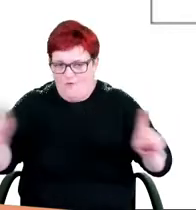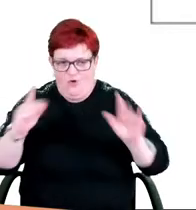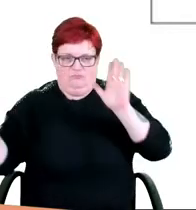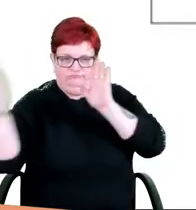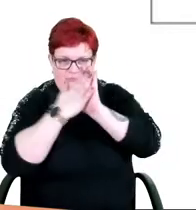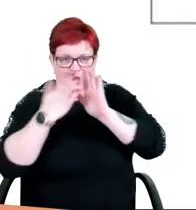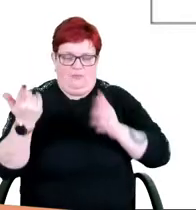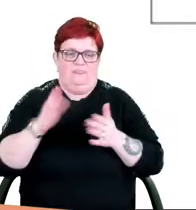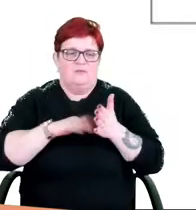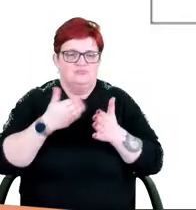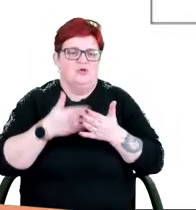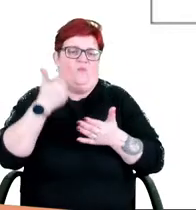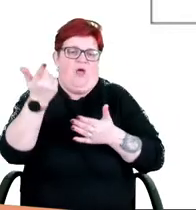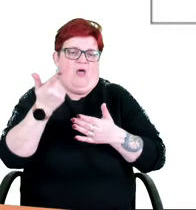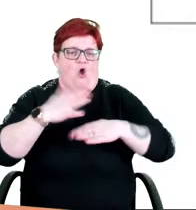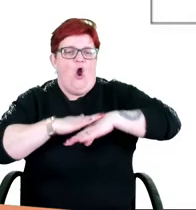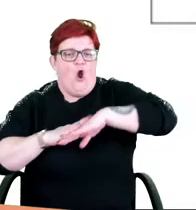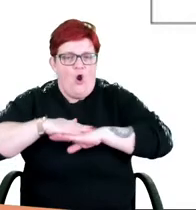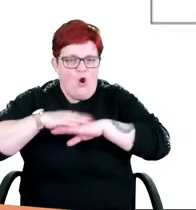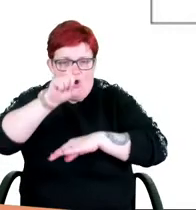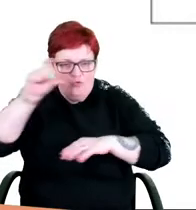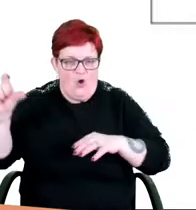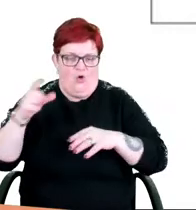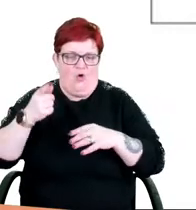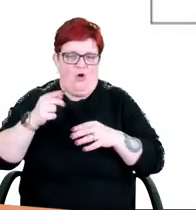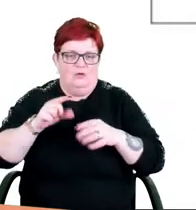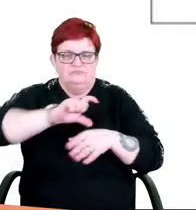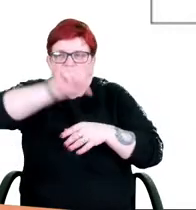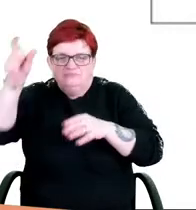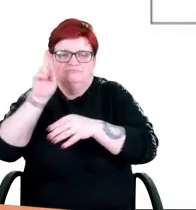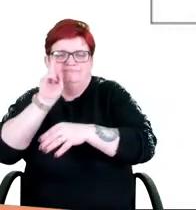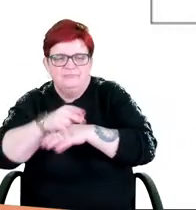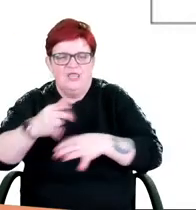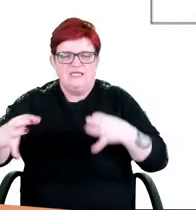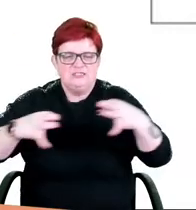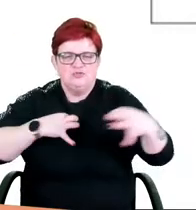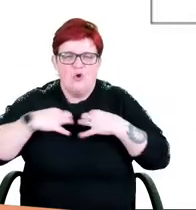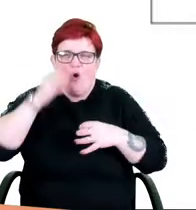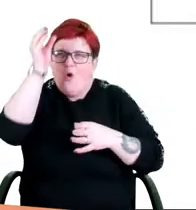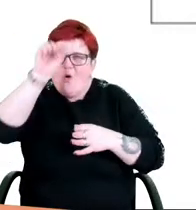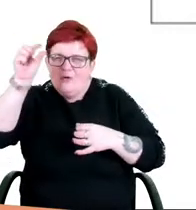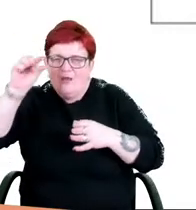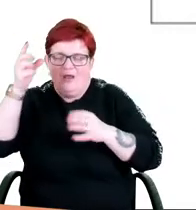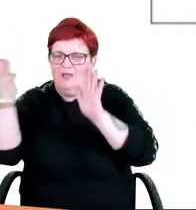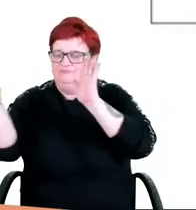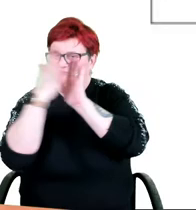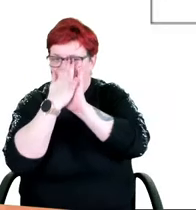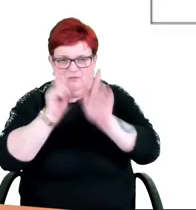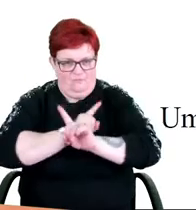okien, witryn, przejazdów bramnych i detali architektonicznych występujących na budynku.